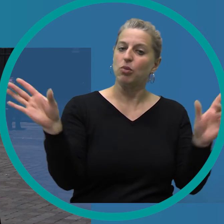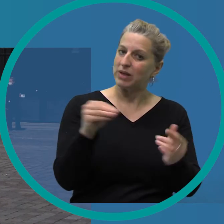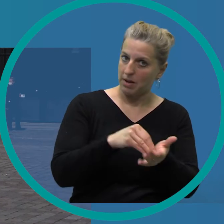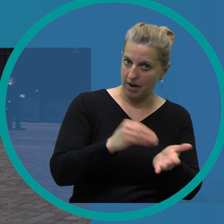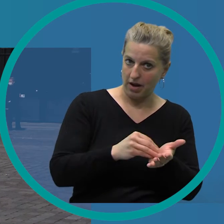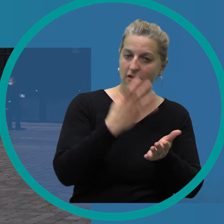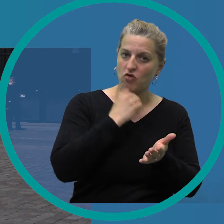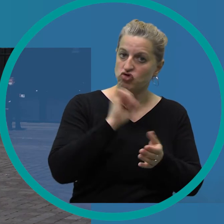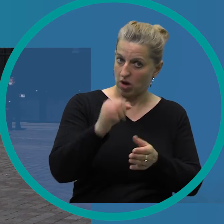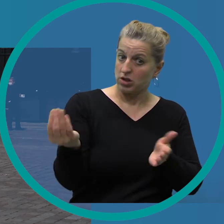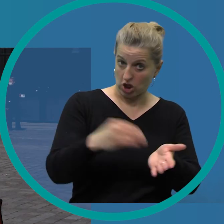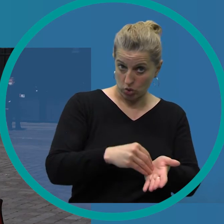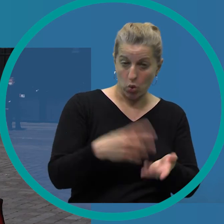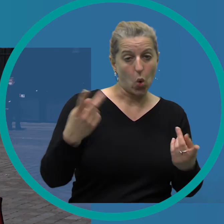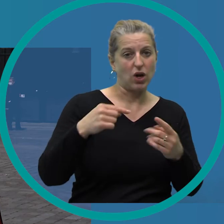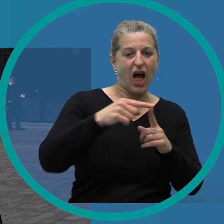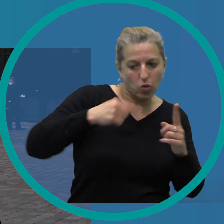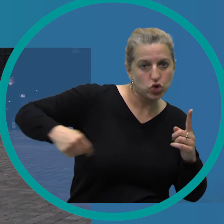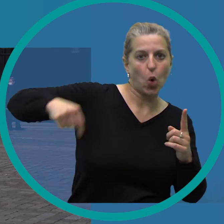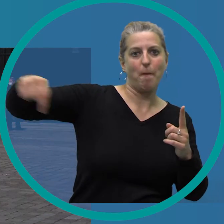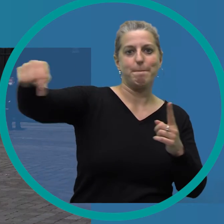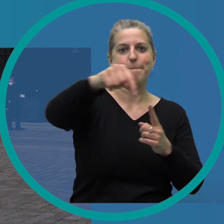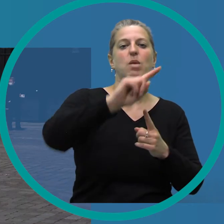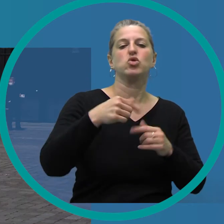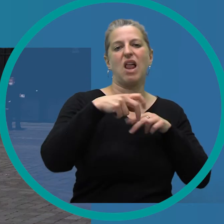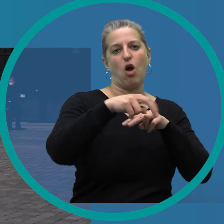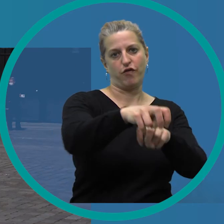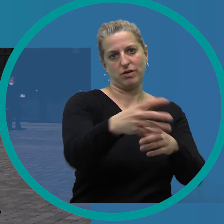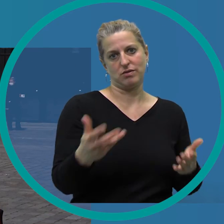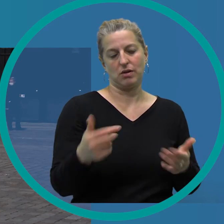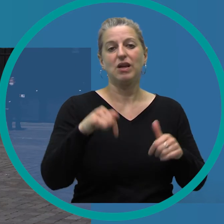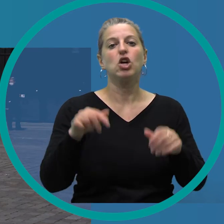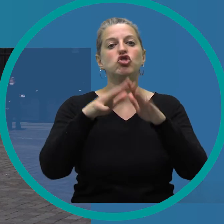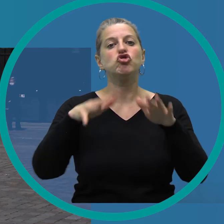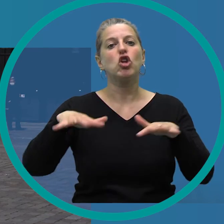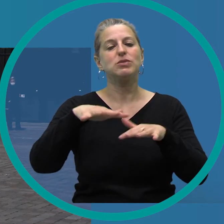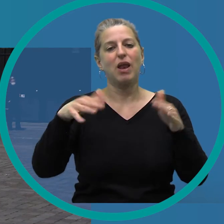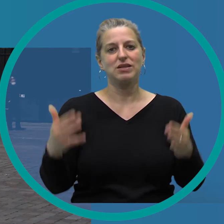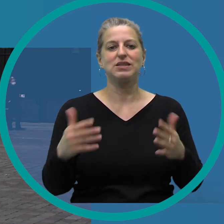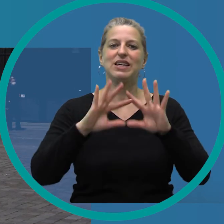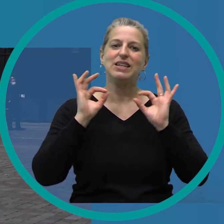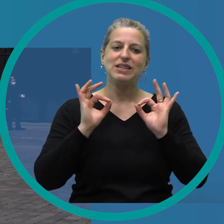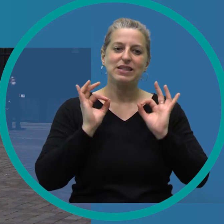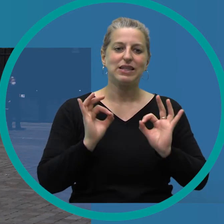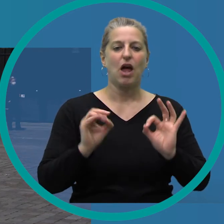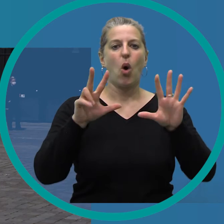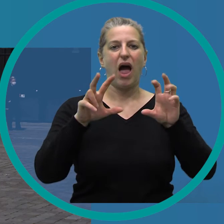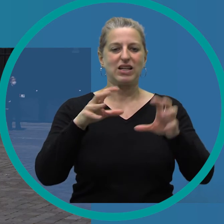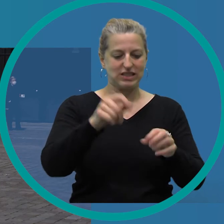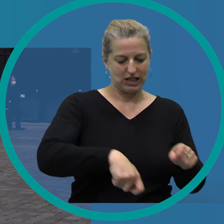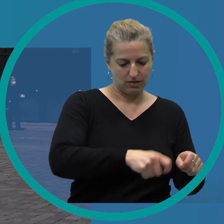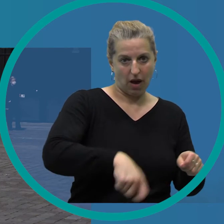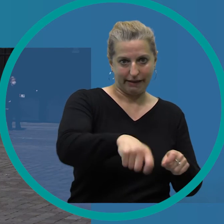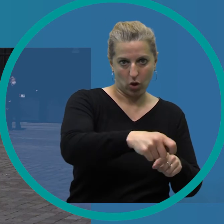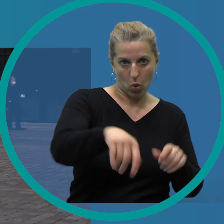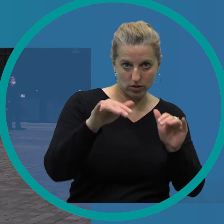Versammlung teilnehmen können oder dass sie quasi außen rum gehen müssen. Und hier auf dem Schlossplatz sind auch überall genau 80 Markierungen gesetzt worden